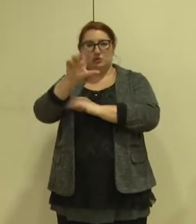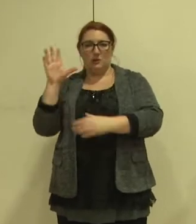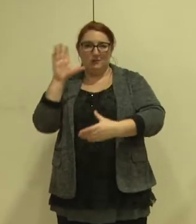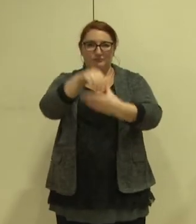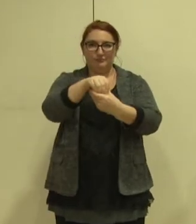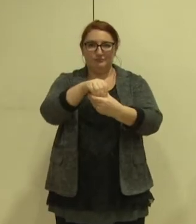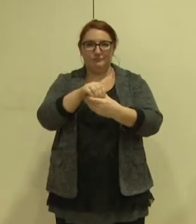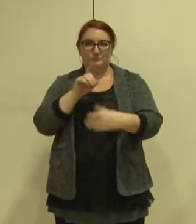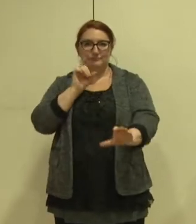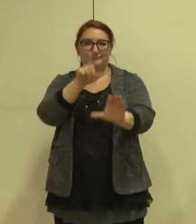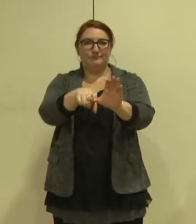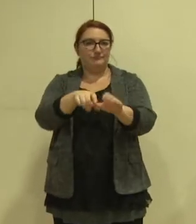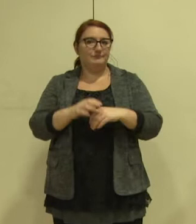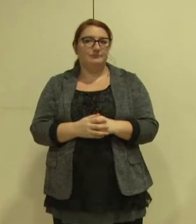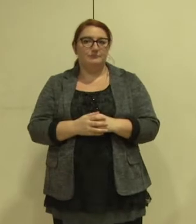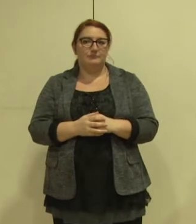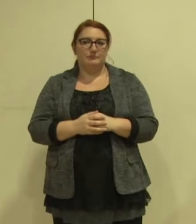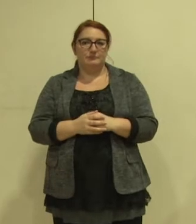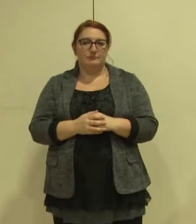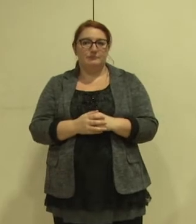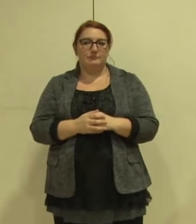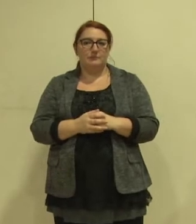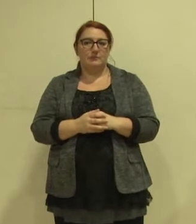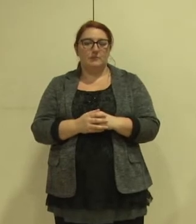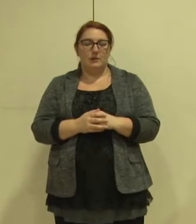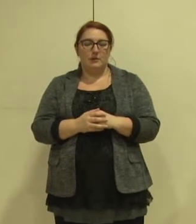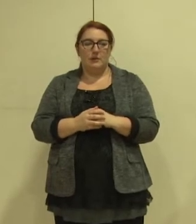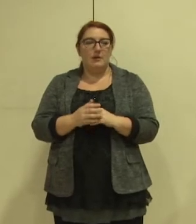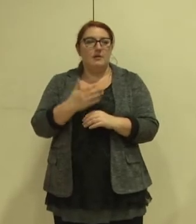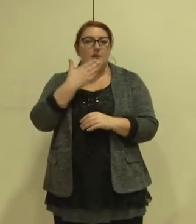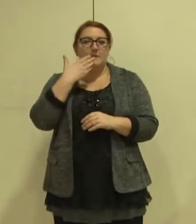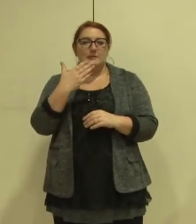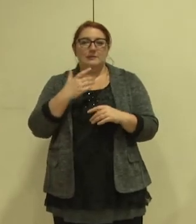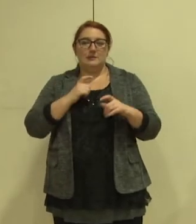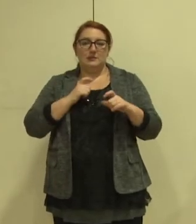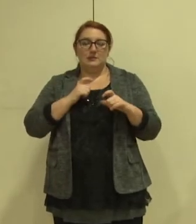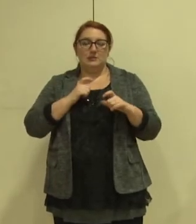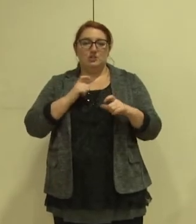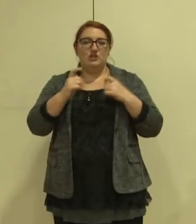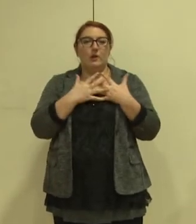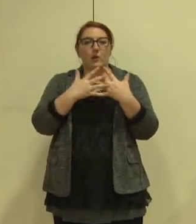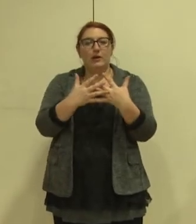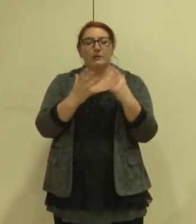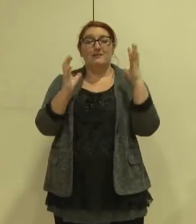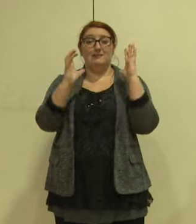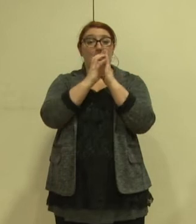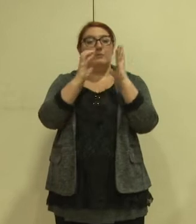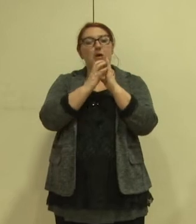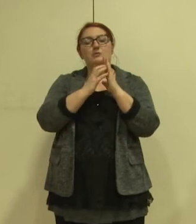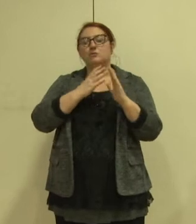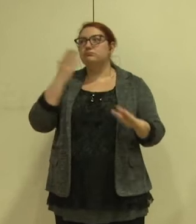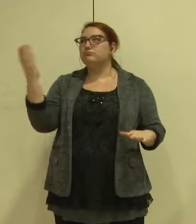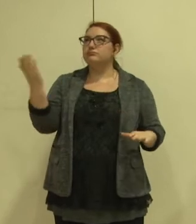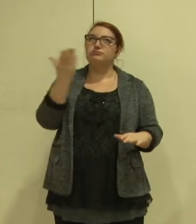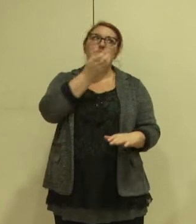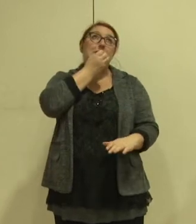donne la parole. Merci, chers collègues. Cette délibération est une excellente nouvelle pour le service public de l'électricité.